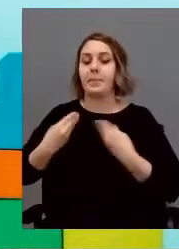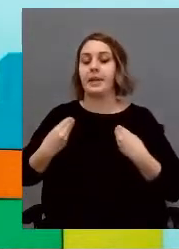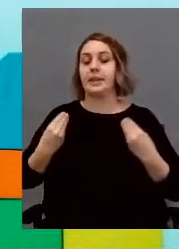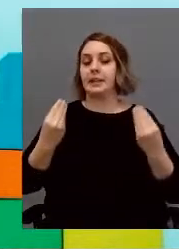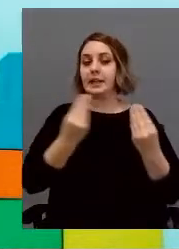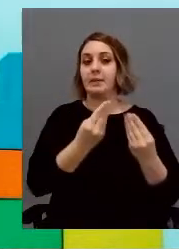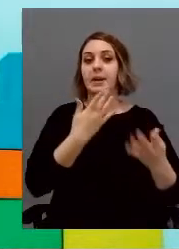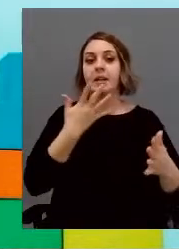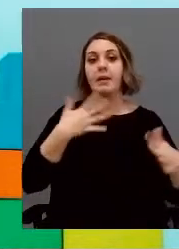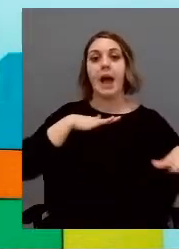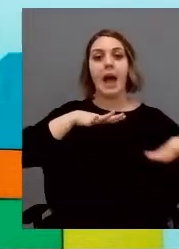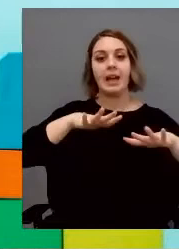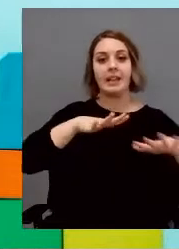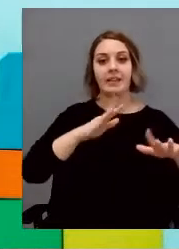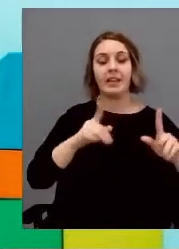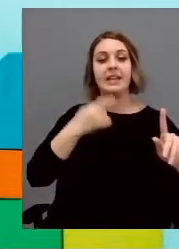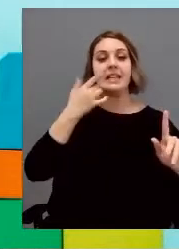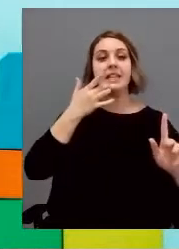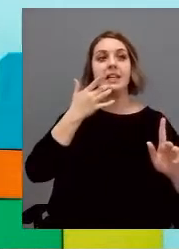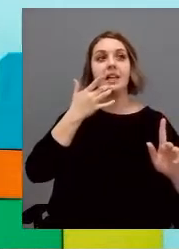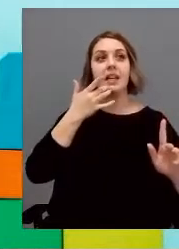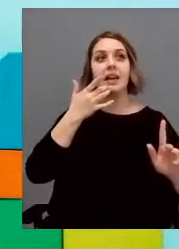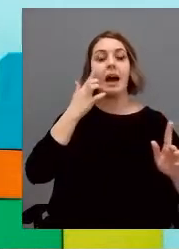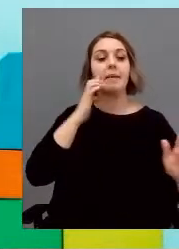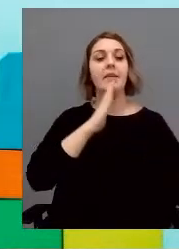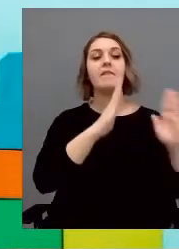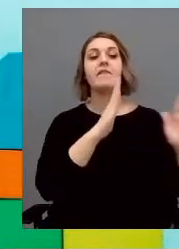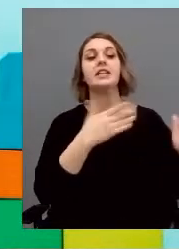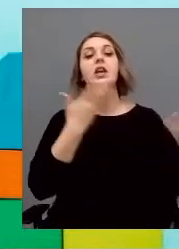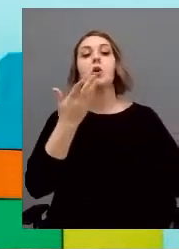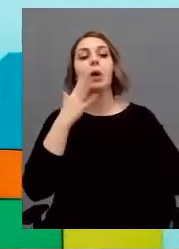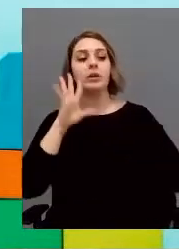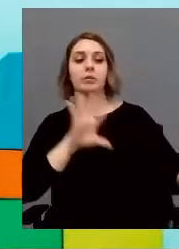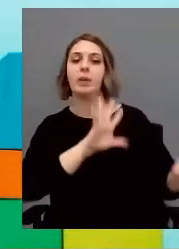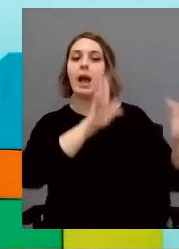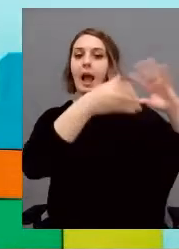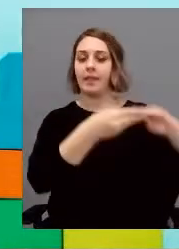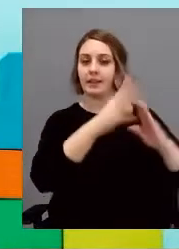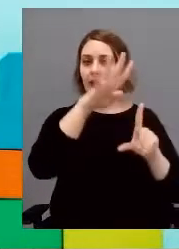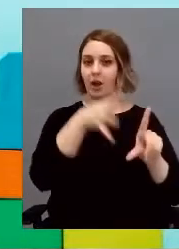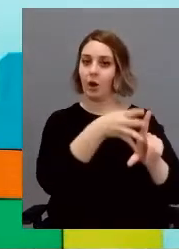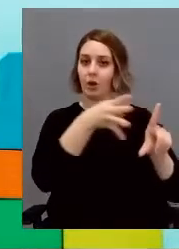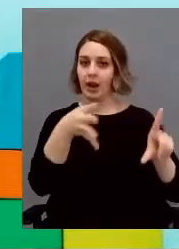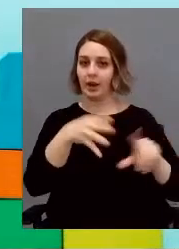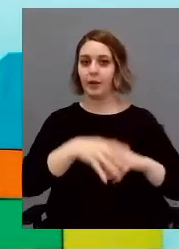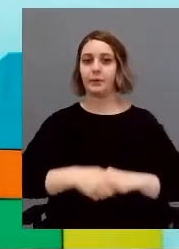e in che fase si inquietra ok la prossima